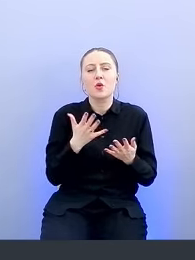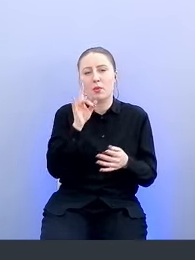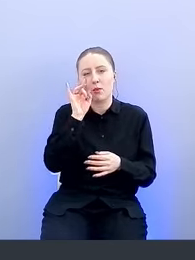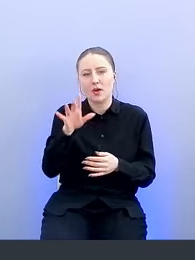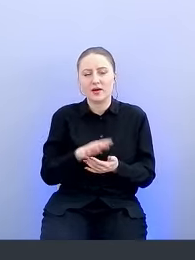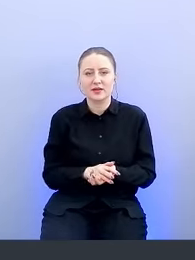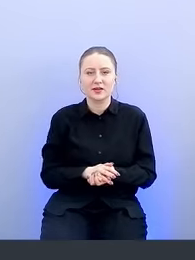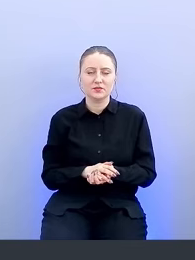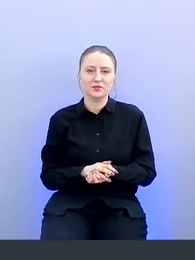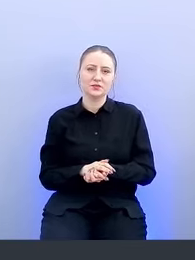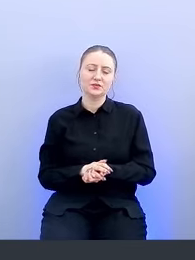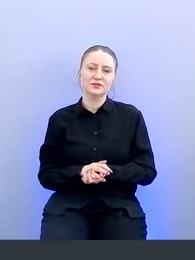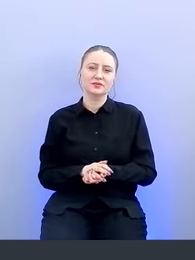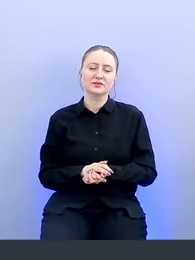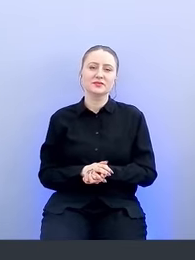Да,